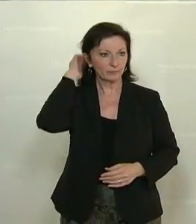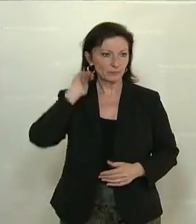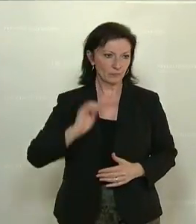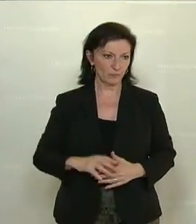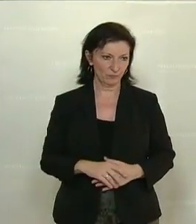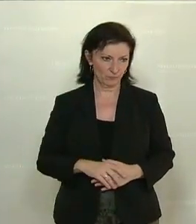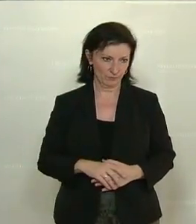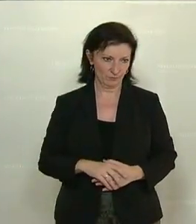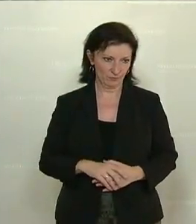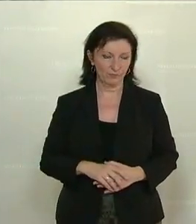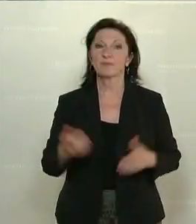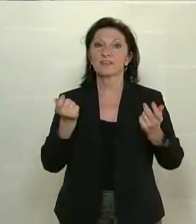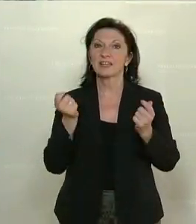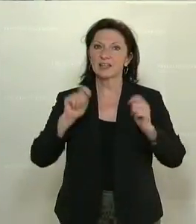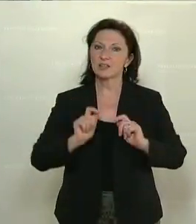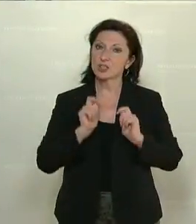Das war der blaue Agrarsprecher.